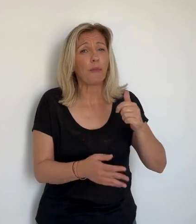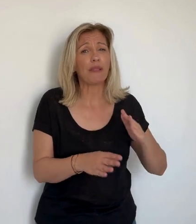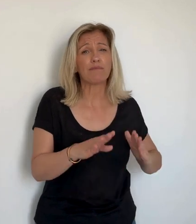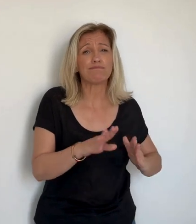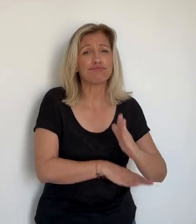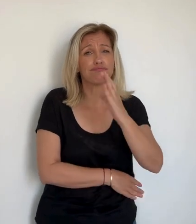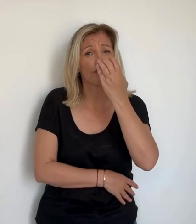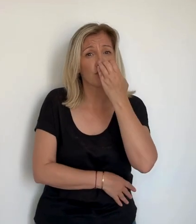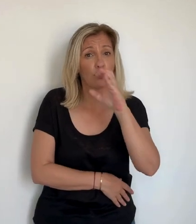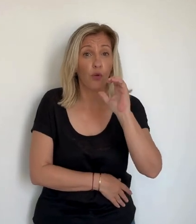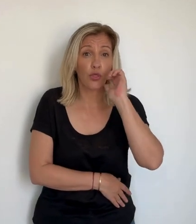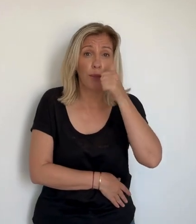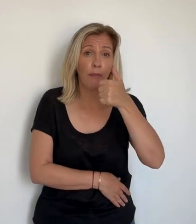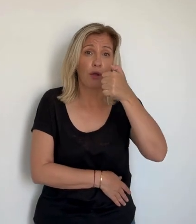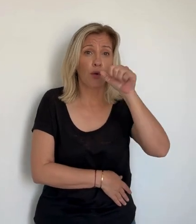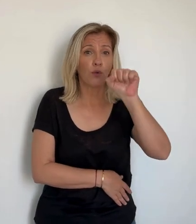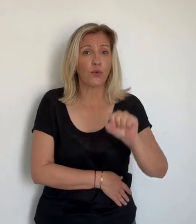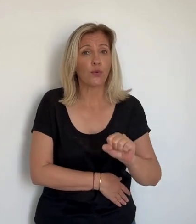? Non, c'est trop lourd.